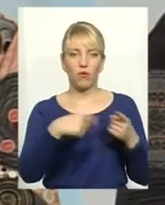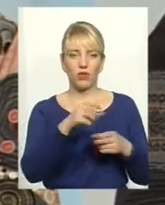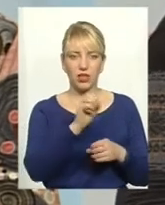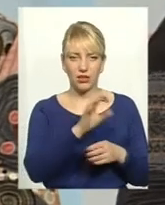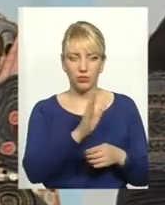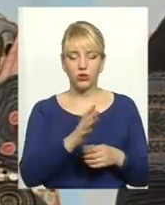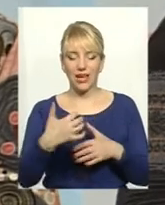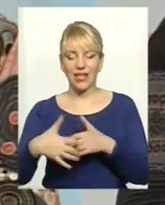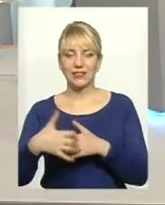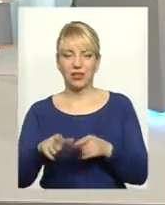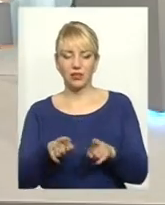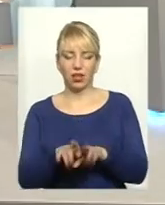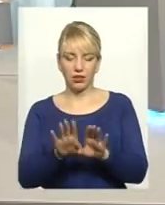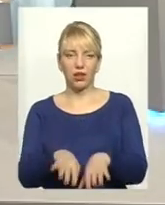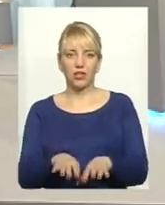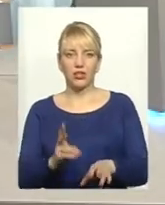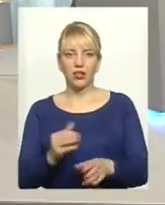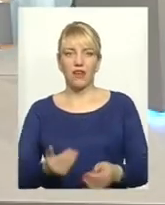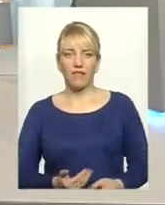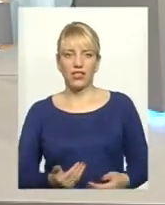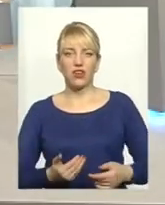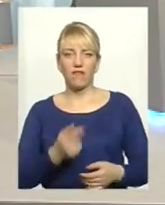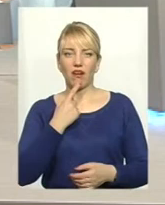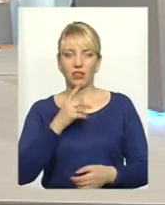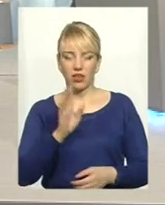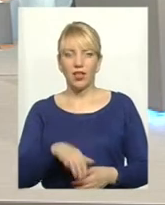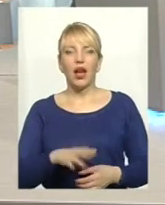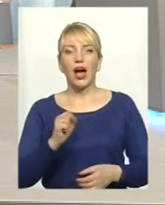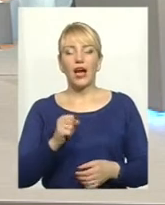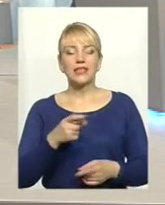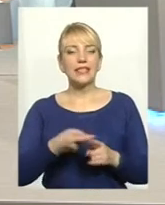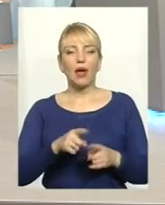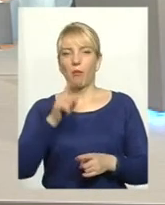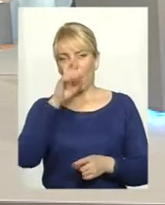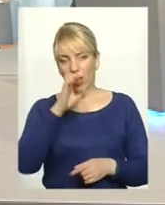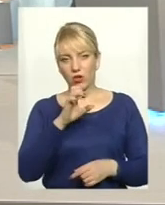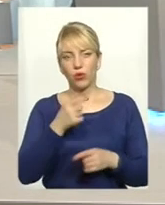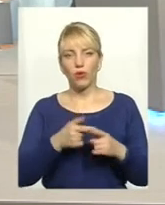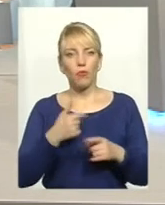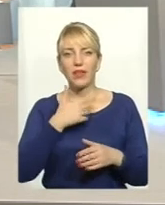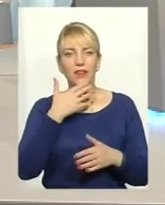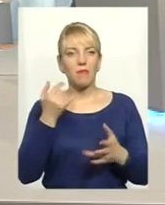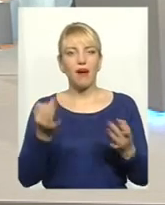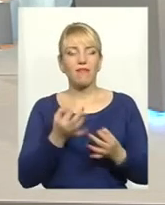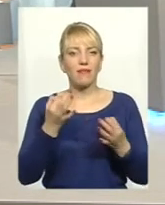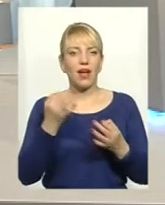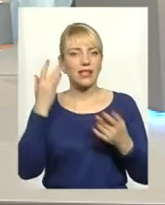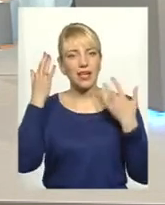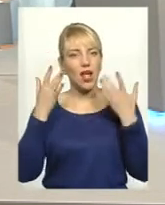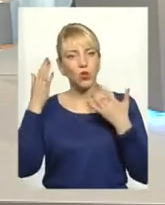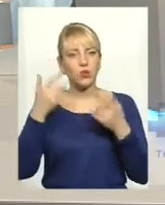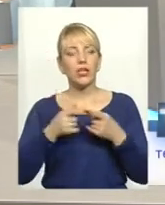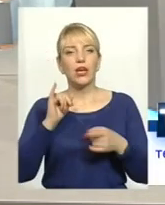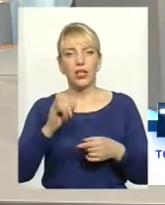опушитися і виживати. Це погано, звичайно, тому ілюзій не треба, і мене їх немає. Якщо ми говоримо сьогодні за